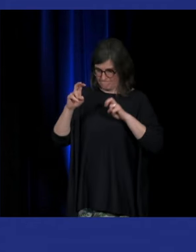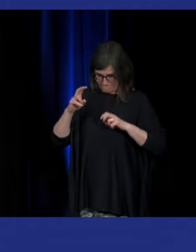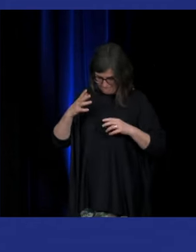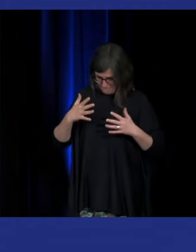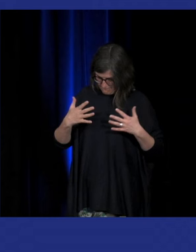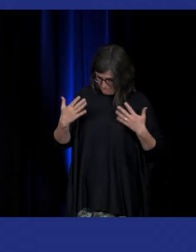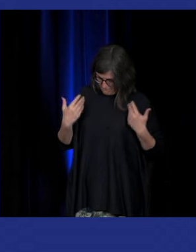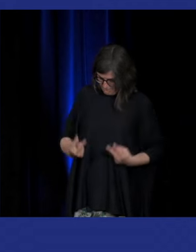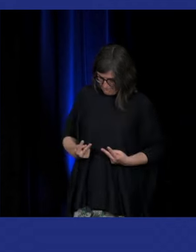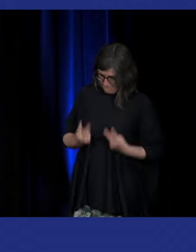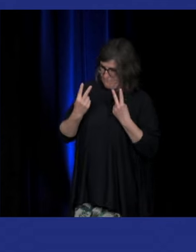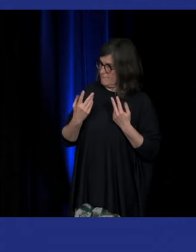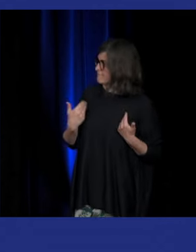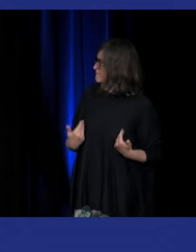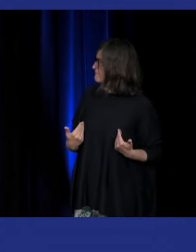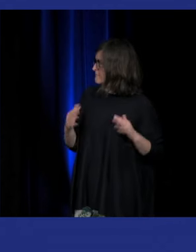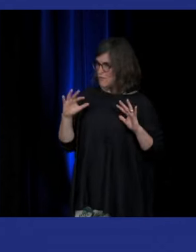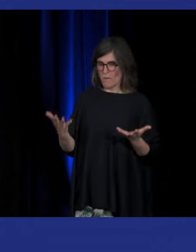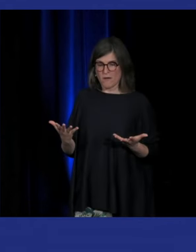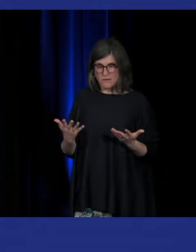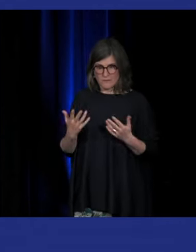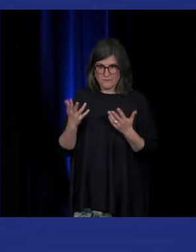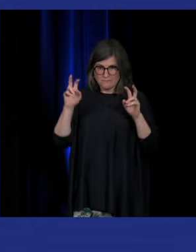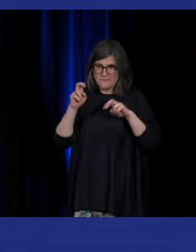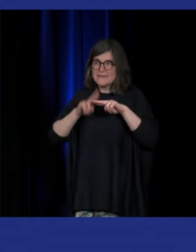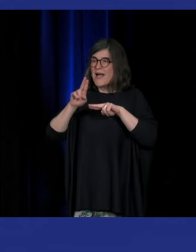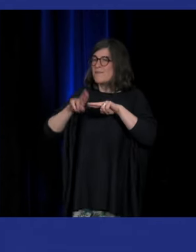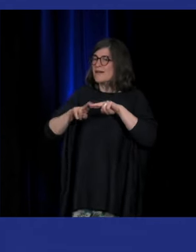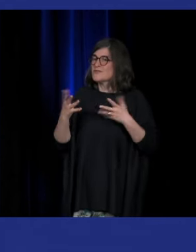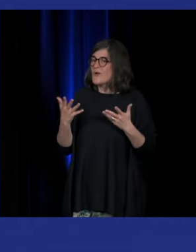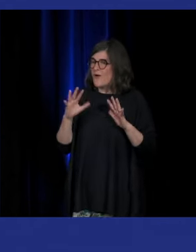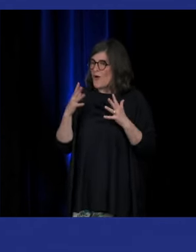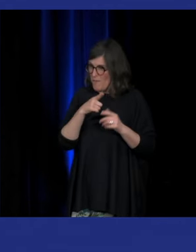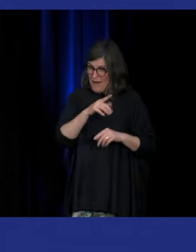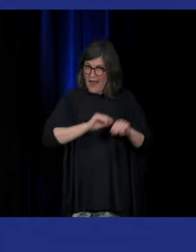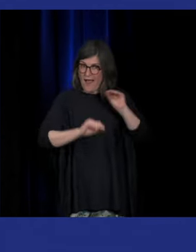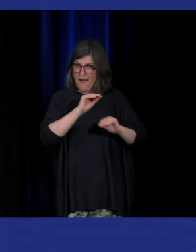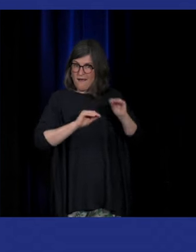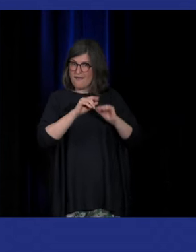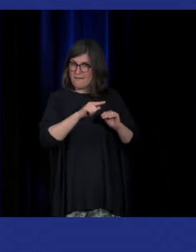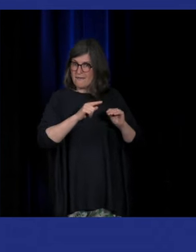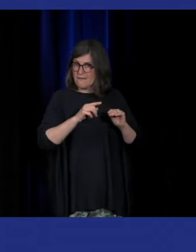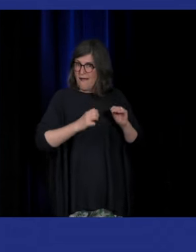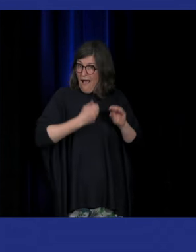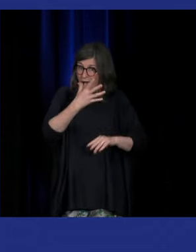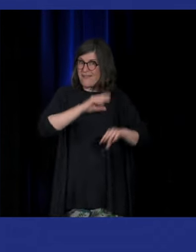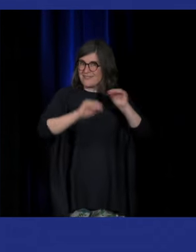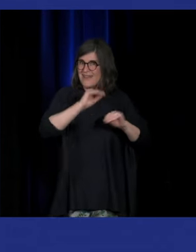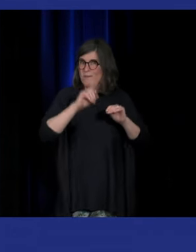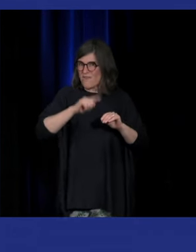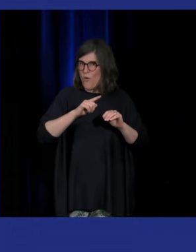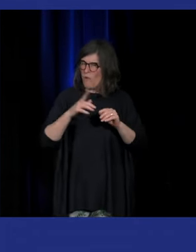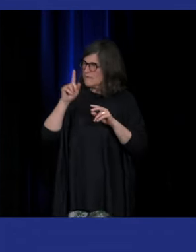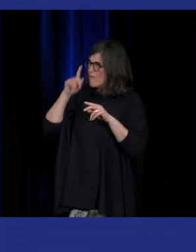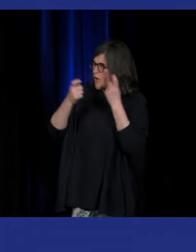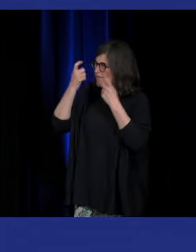-thérapie elle essaye de réparer et quelque chose donc il faut qu'on croise et il faut qu'on refasse la conférence merci